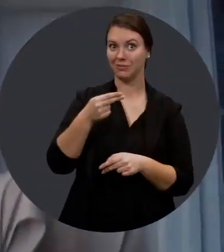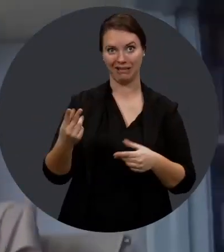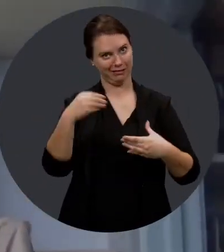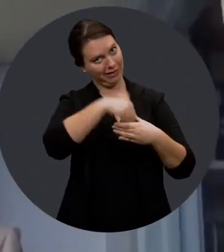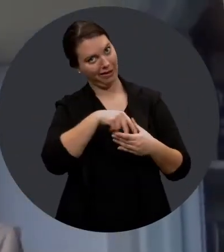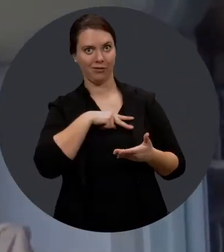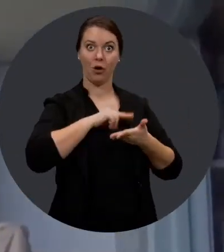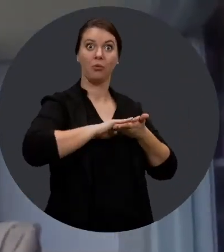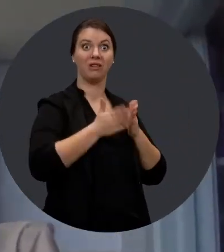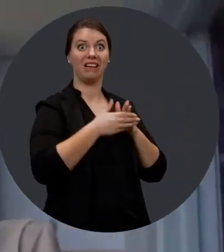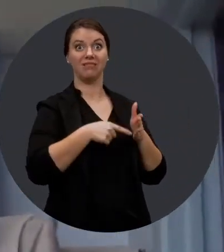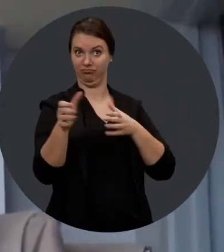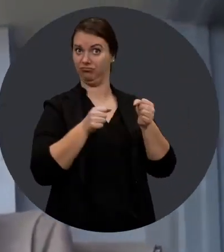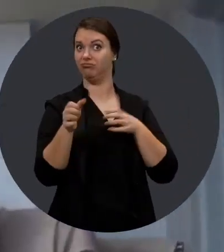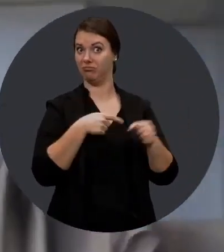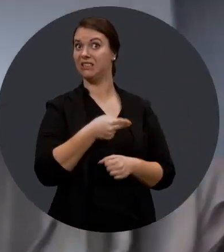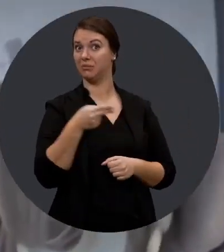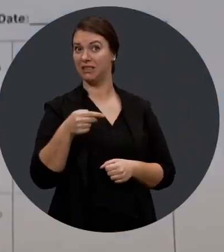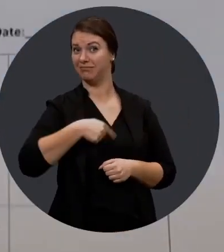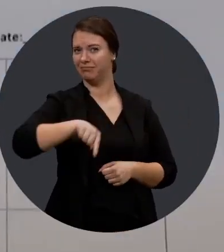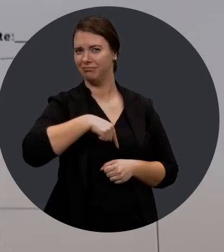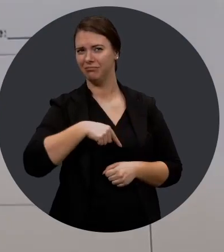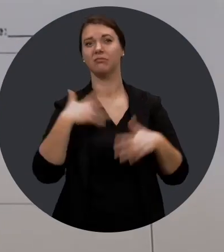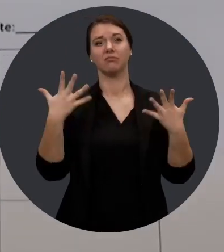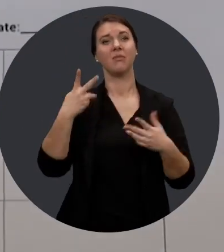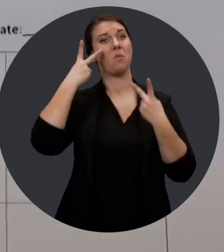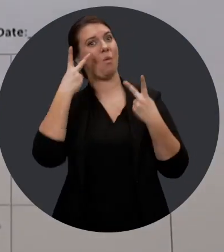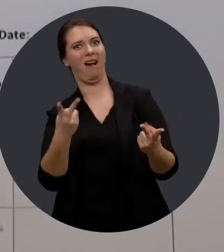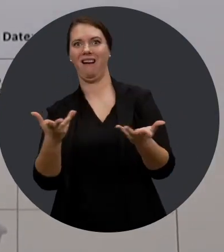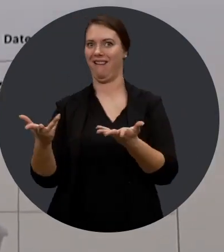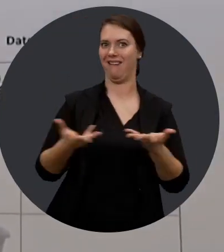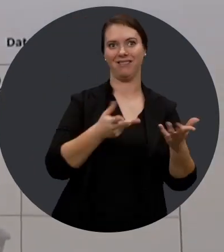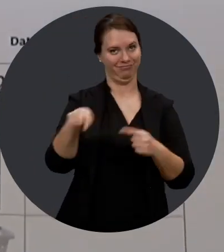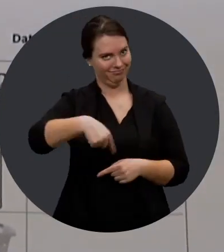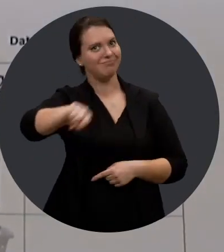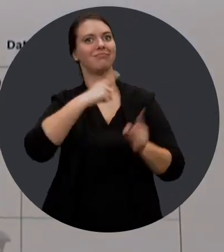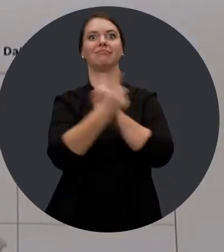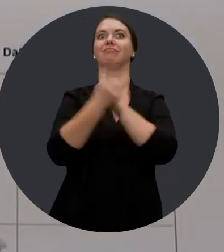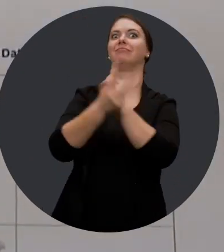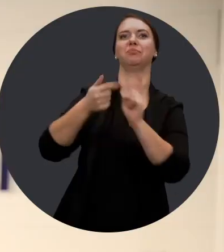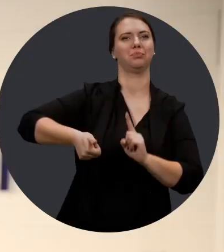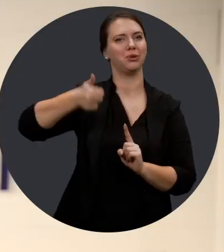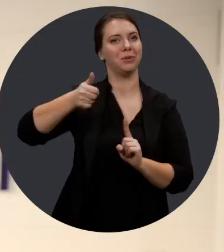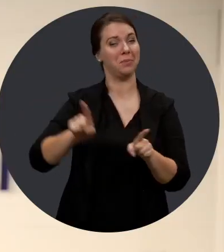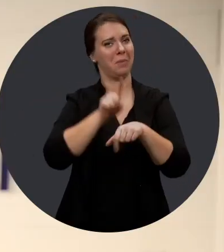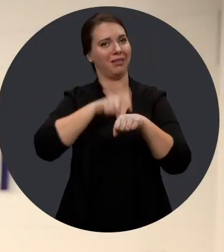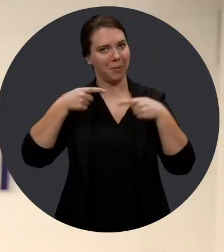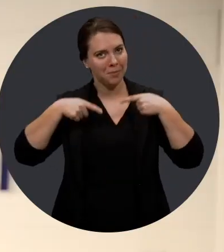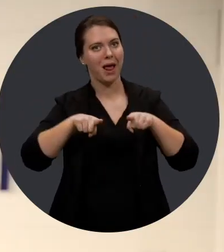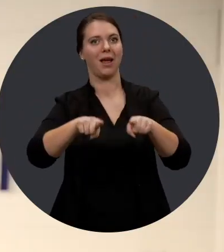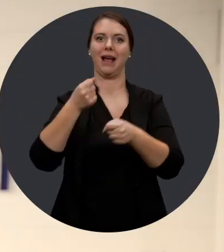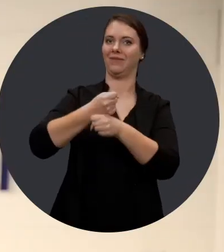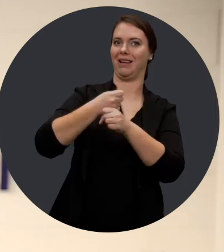personnes handicapées à l'intérieur de notre entreprise, on a vu une augmentation de leur vie sociale en parallèle